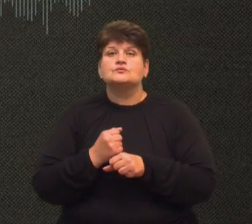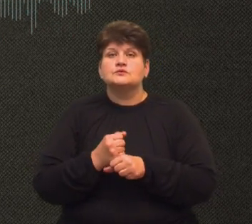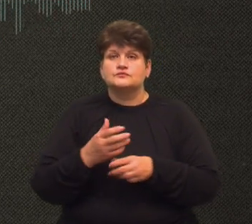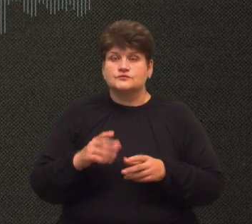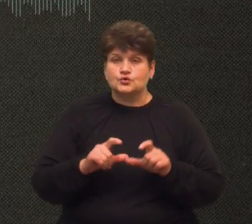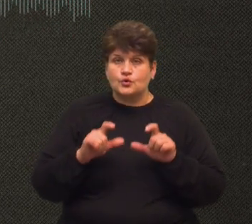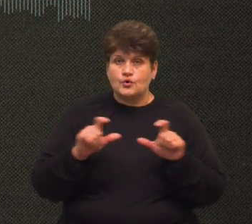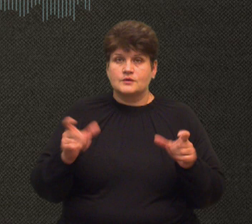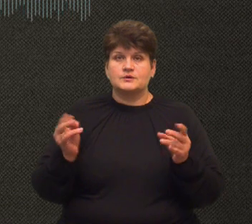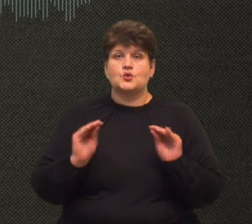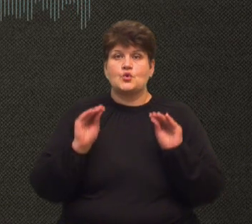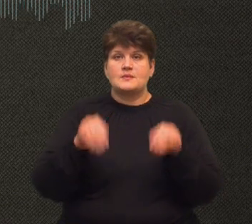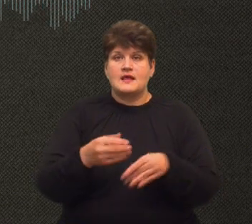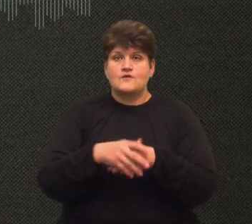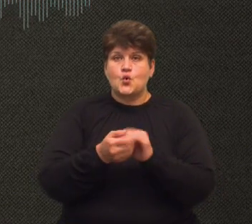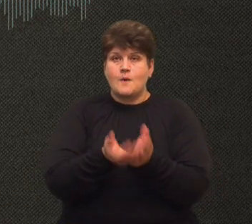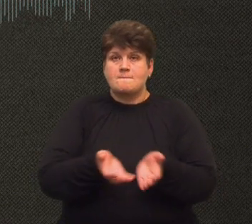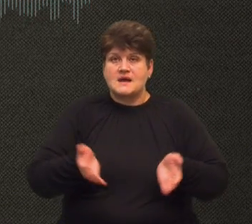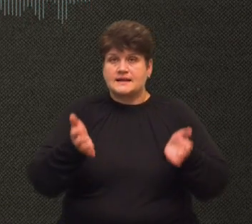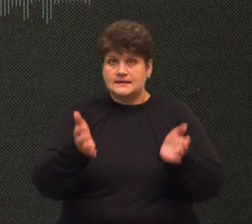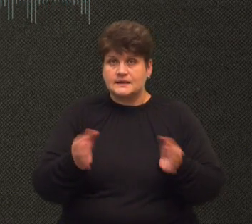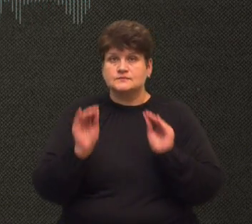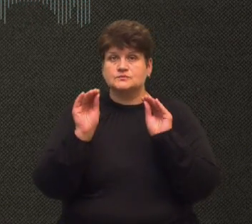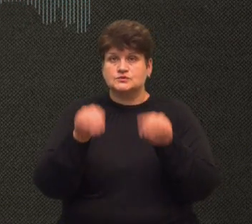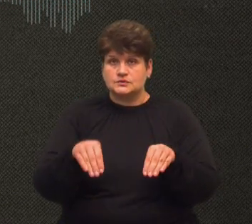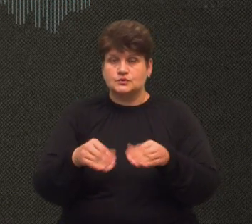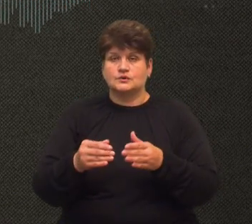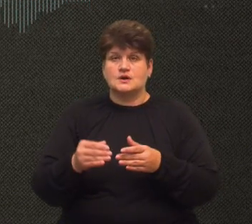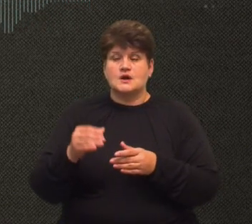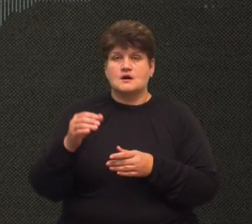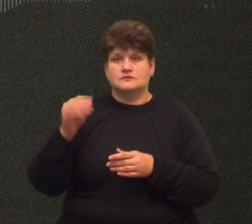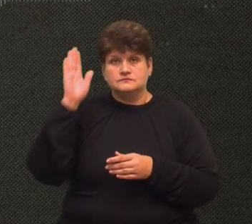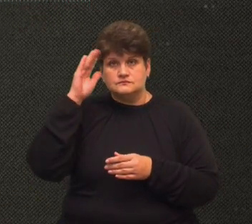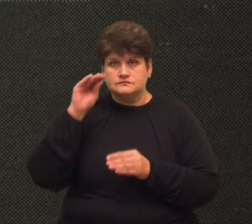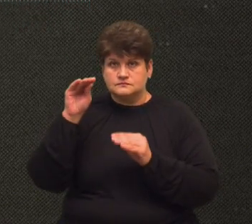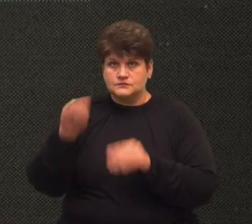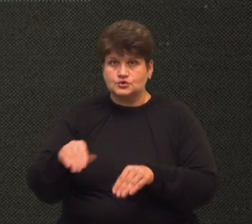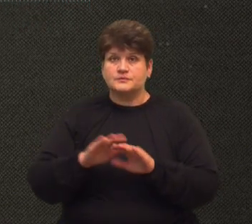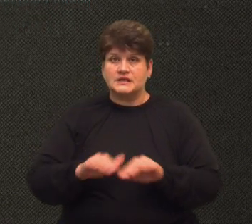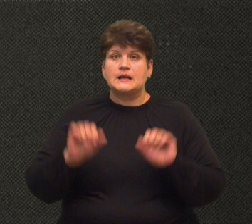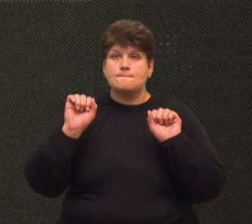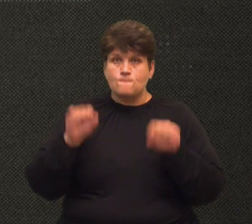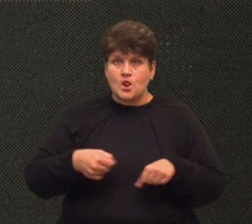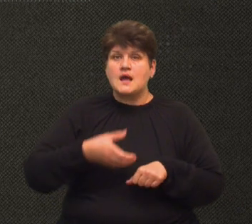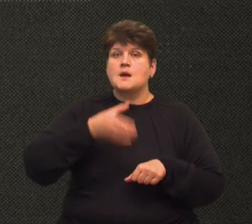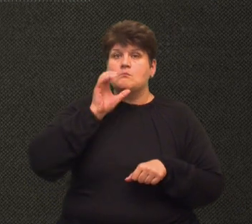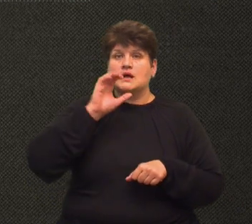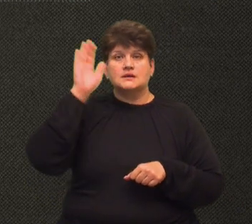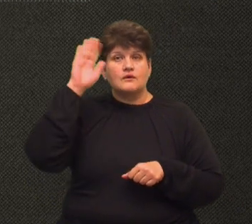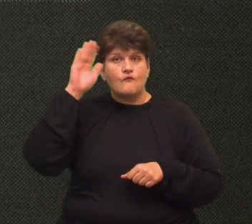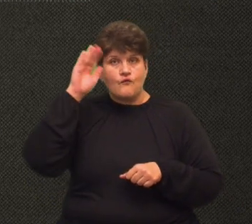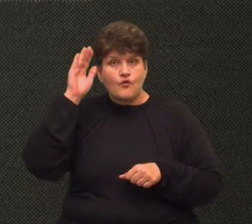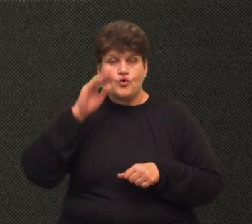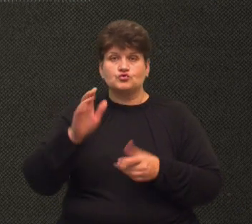потрібно доставити рукомийники, потрібно поставити додаткові кулера для того, щоб діти могли пити воду, відповідні